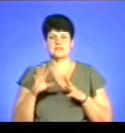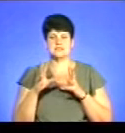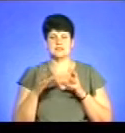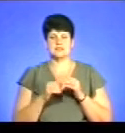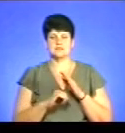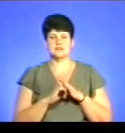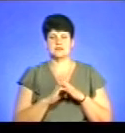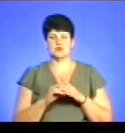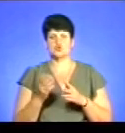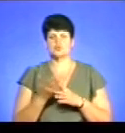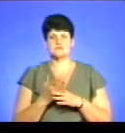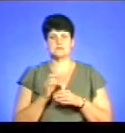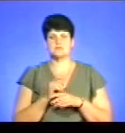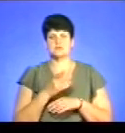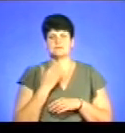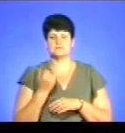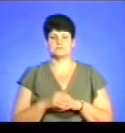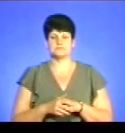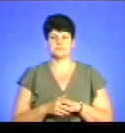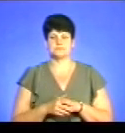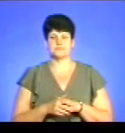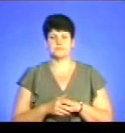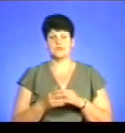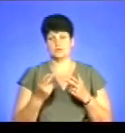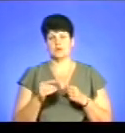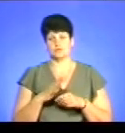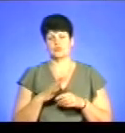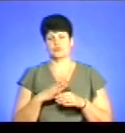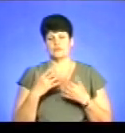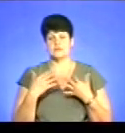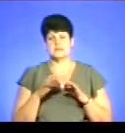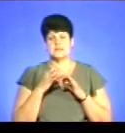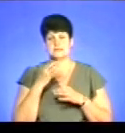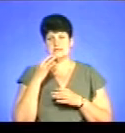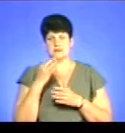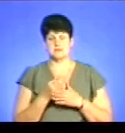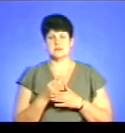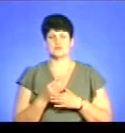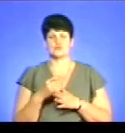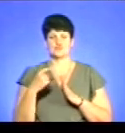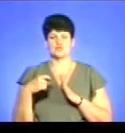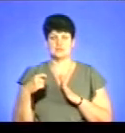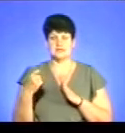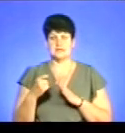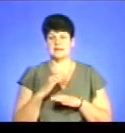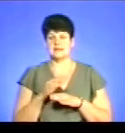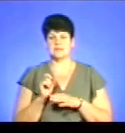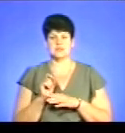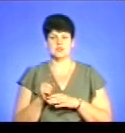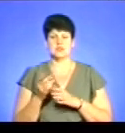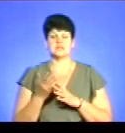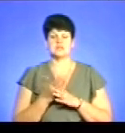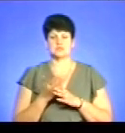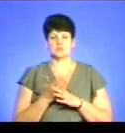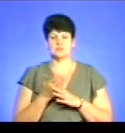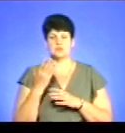підставах субсидія не призначається. Та і було сказано вже в сюжеті, не призначається субсидія,